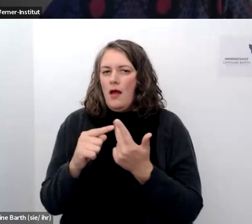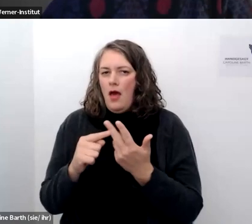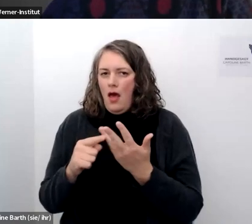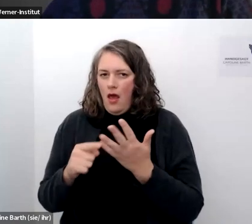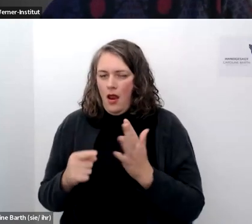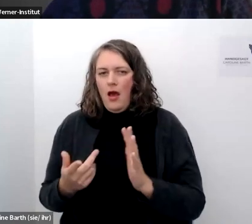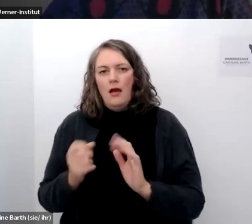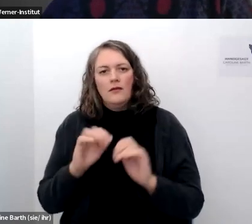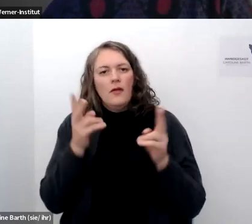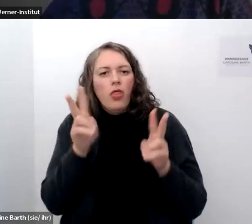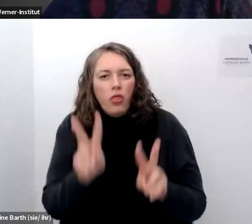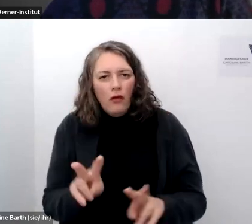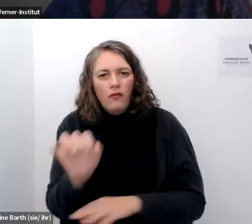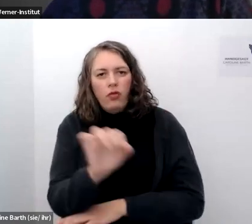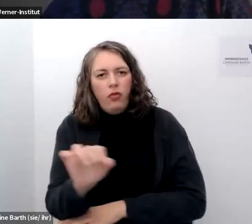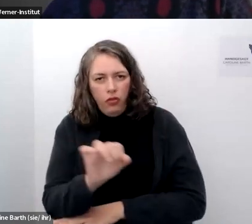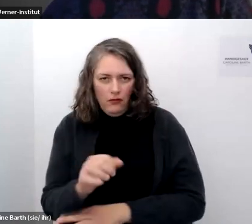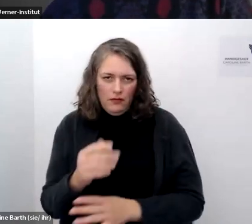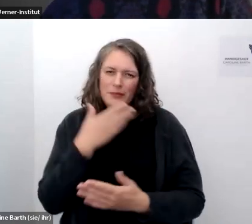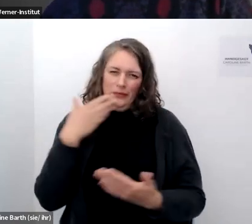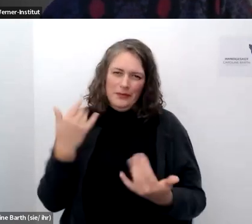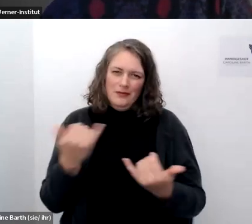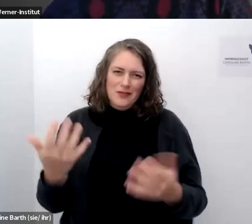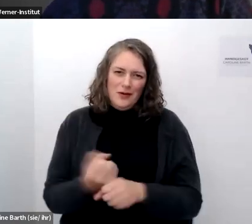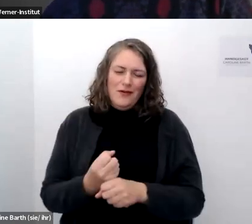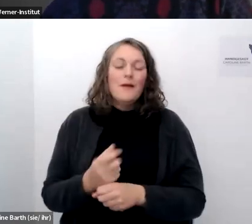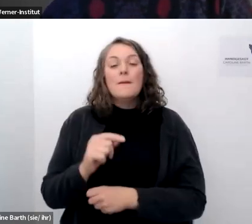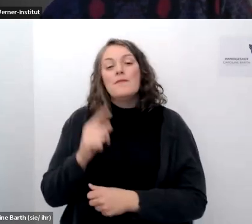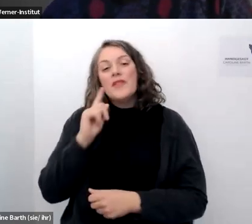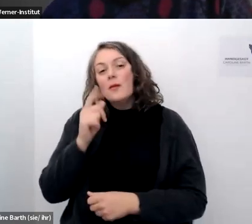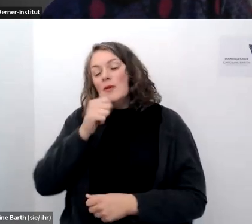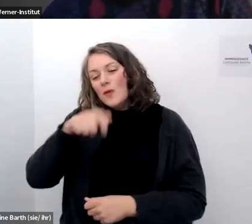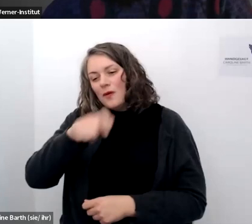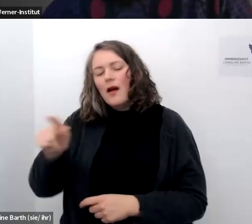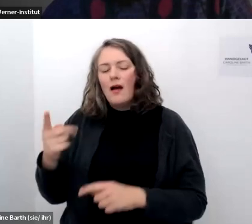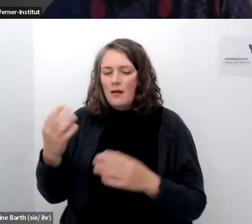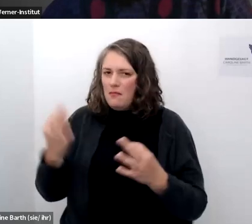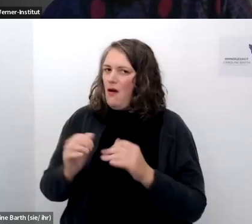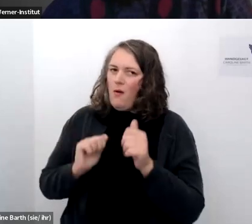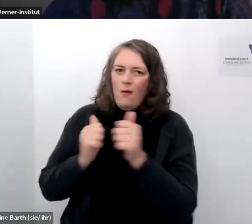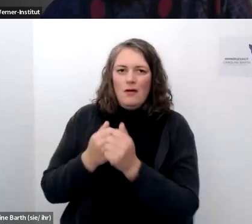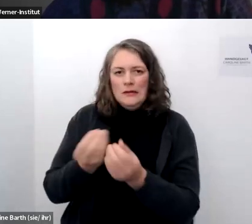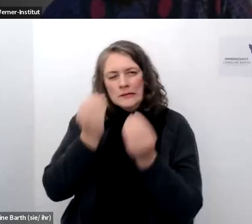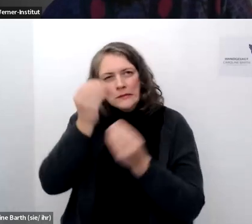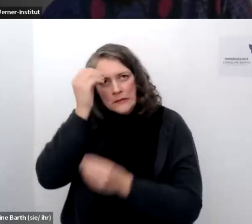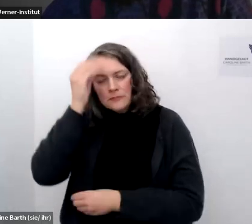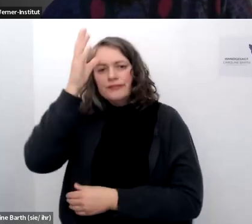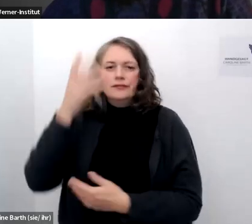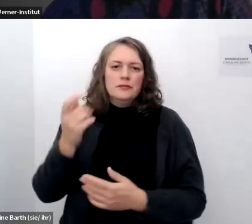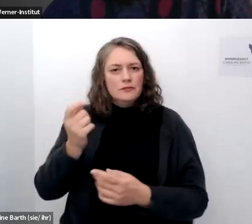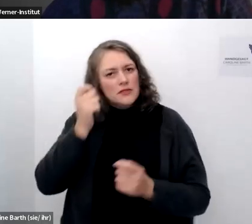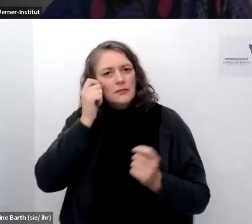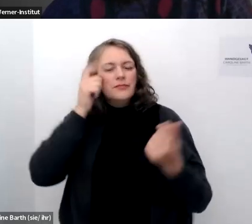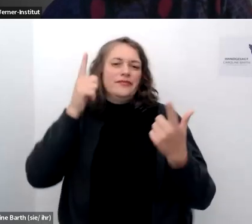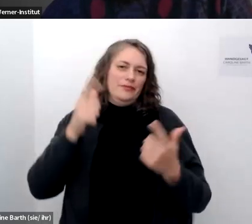viele auch noch nachholbedarf und vor allem bei den bei den jüngeren zielgruppen und das andere was mir auch